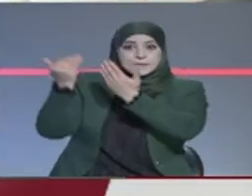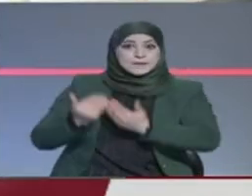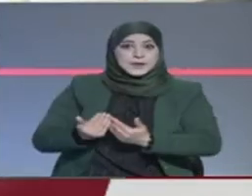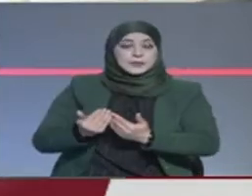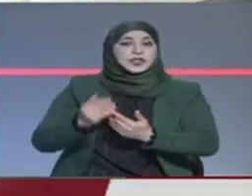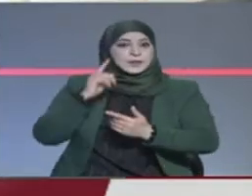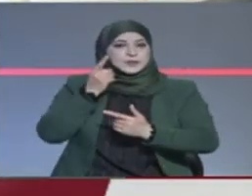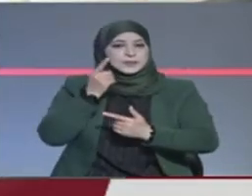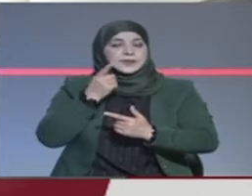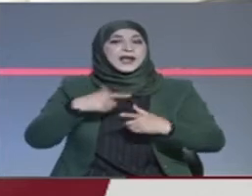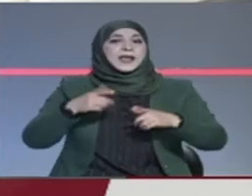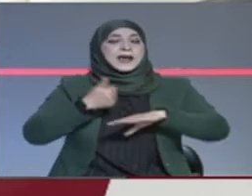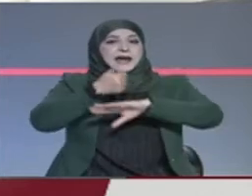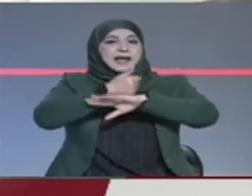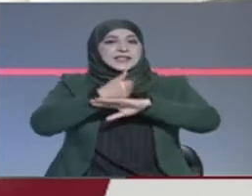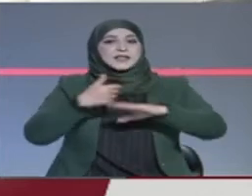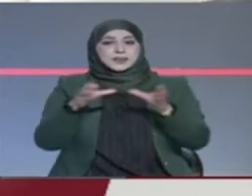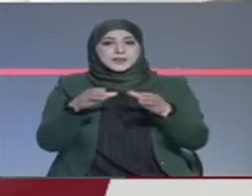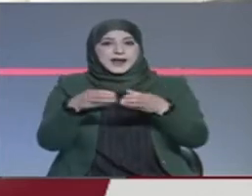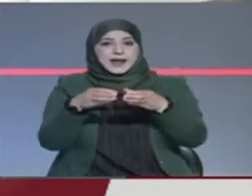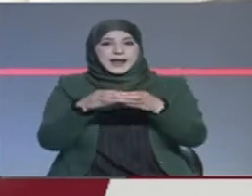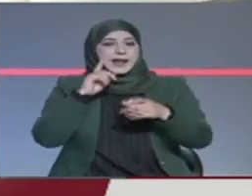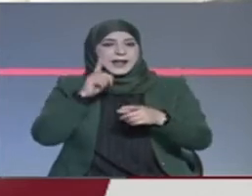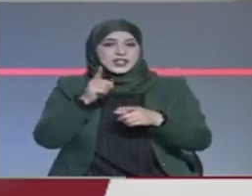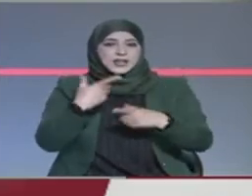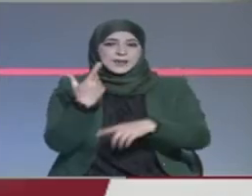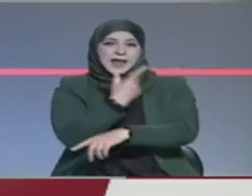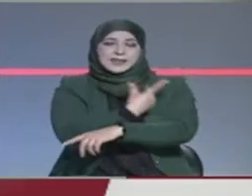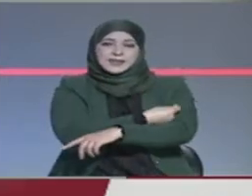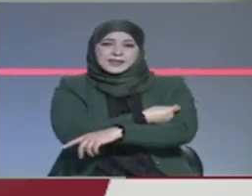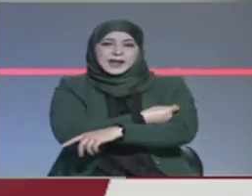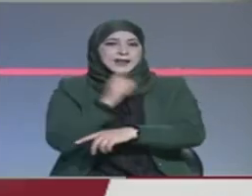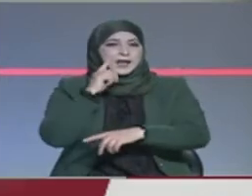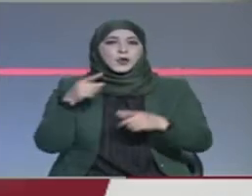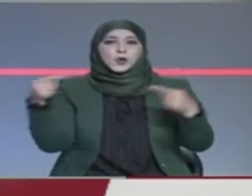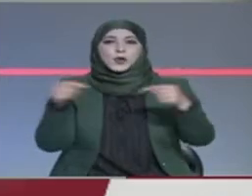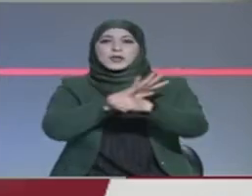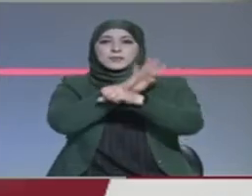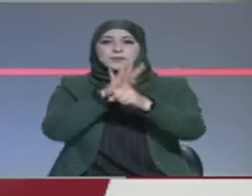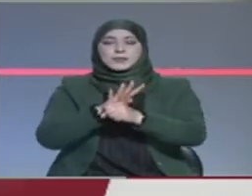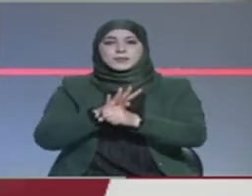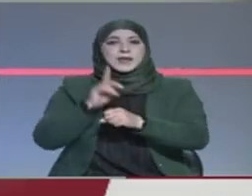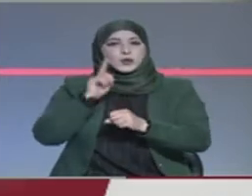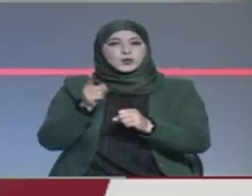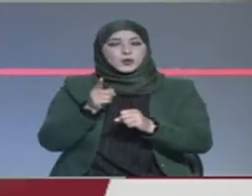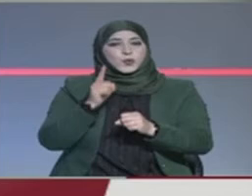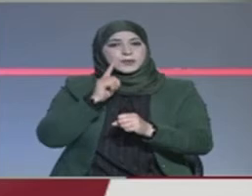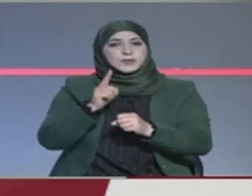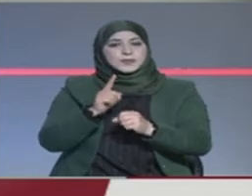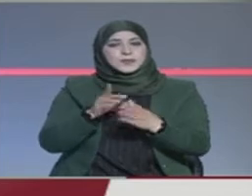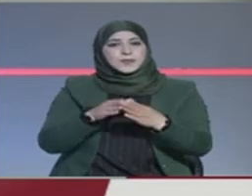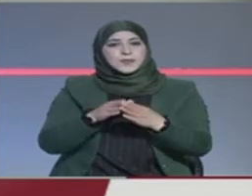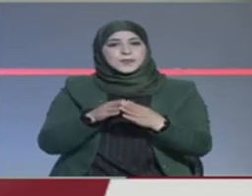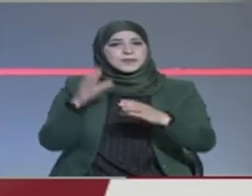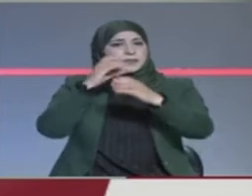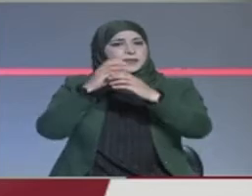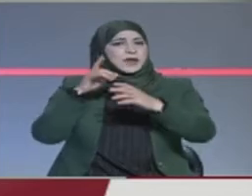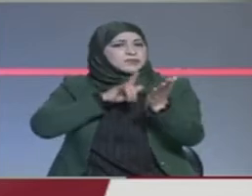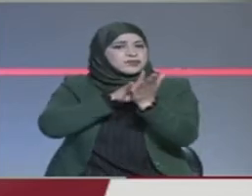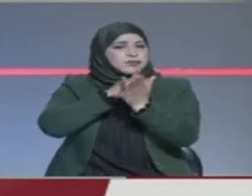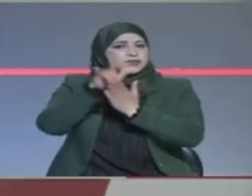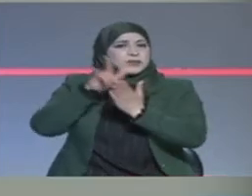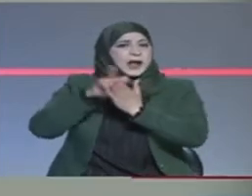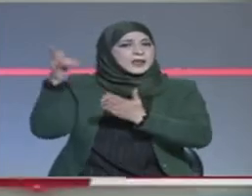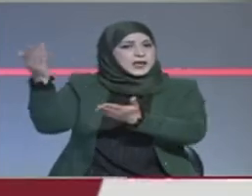استبعد رئيس لجنة قيادة الحملة الوطنية للتلقيح ذات فيروس كورونا الهاشم الوزيرة أن تتولى الخطوط التونسية جلب